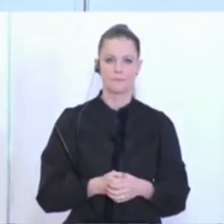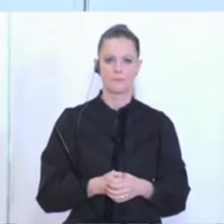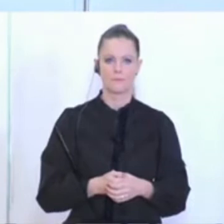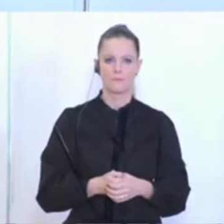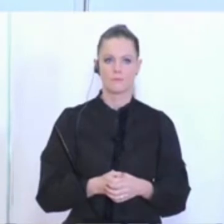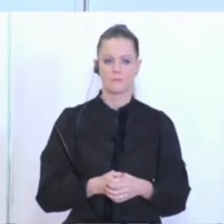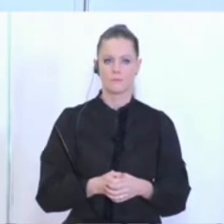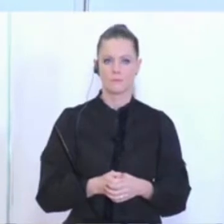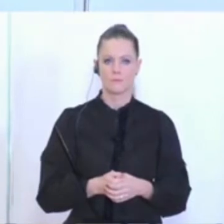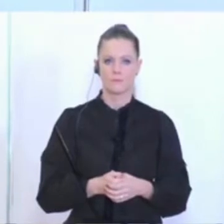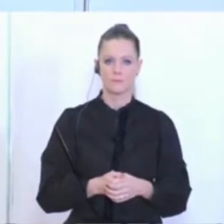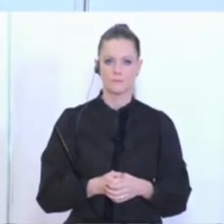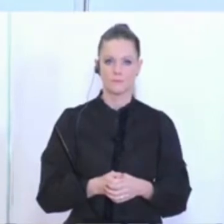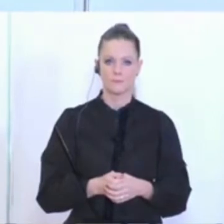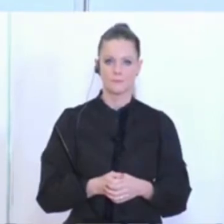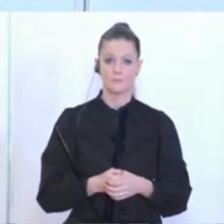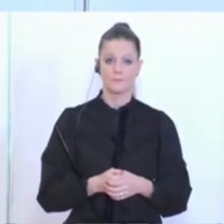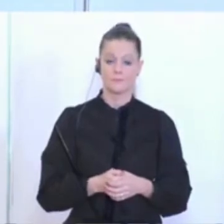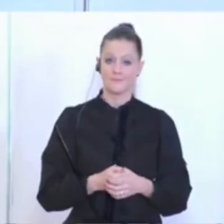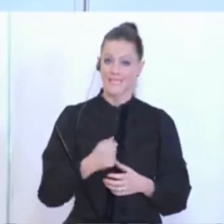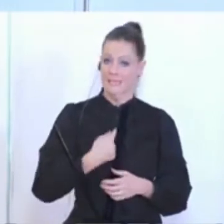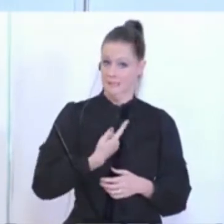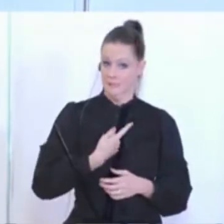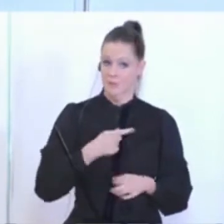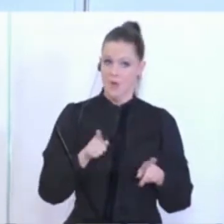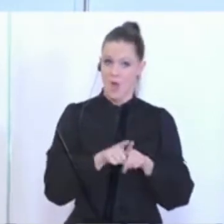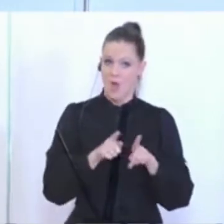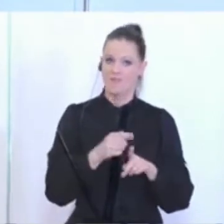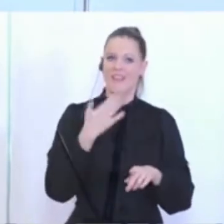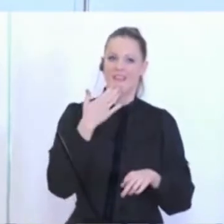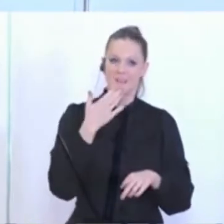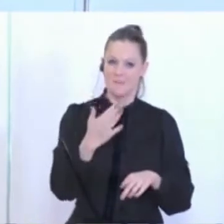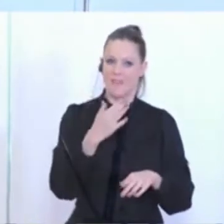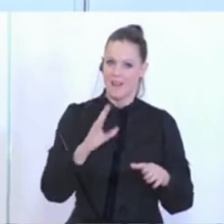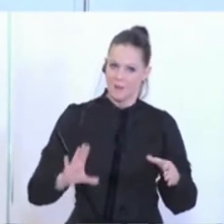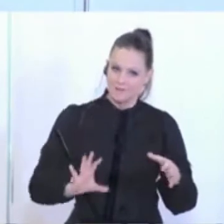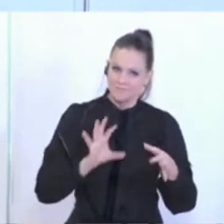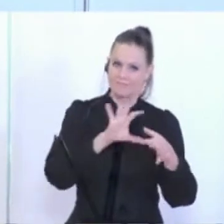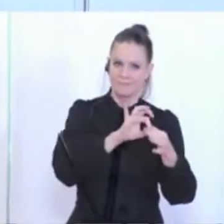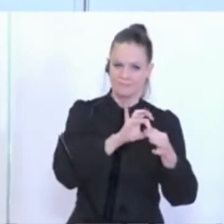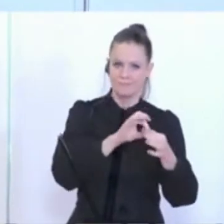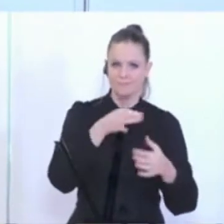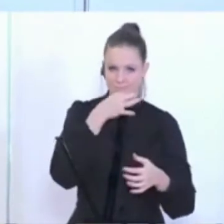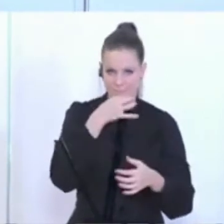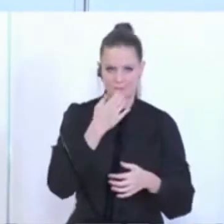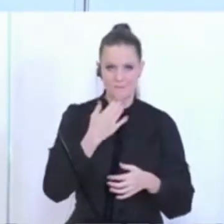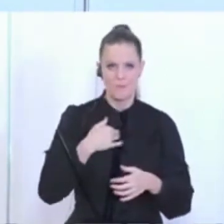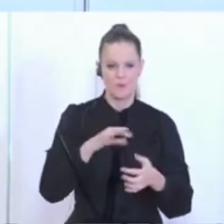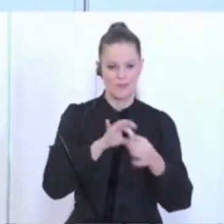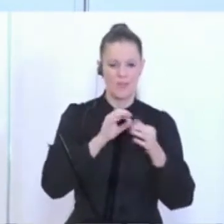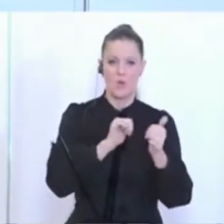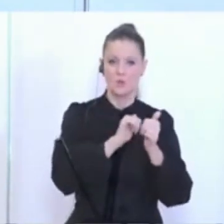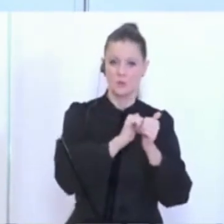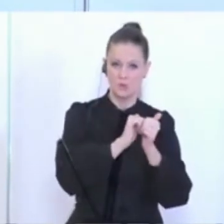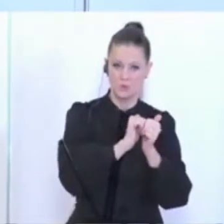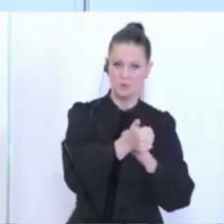Bei der Gelegenheit darf ich selber noch einmal zu den Empfehlungen kommen. Das betrifft jetzt aber die Sportarten, wo man gar keine